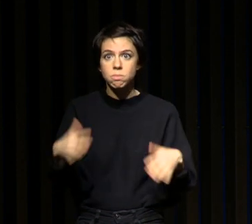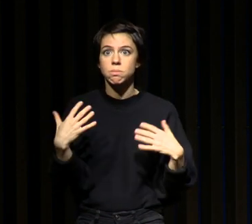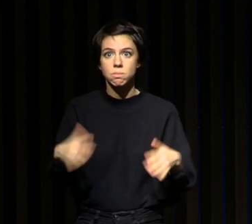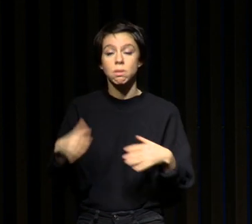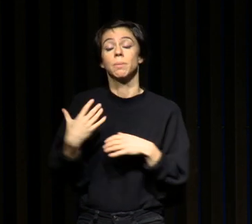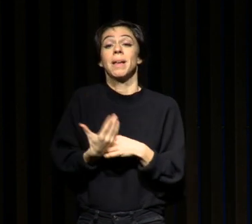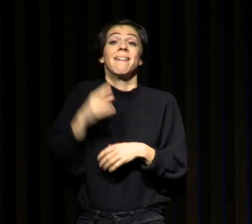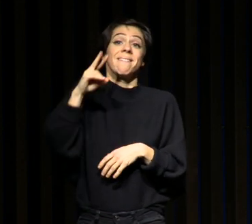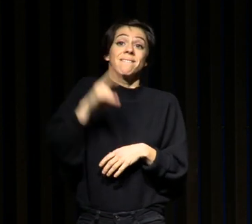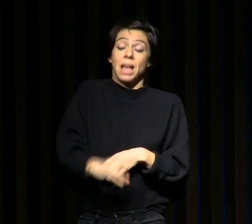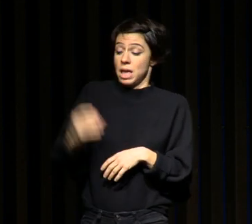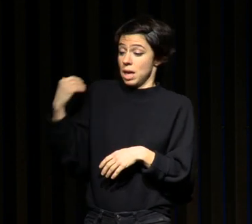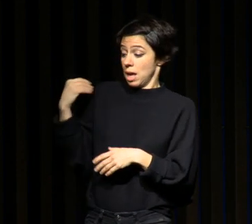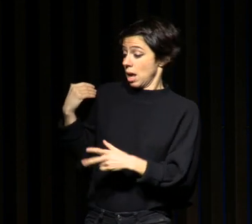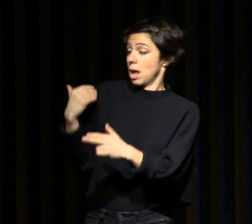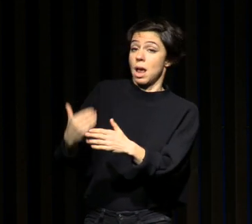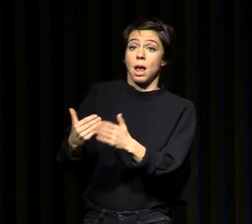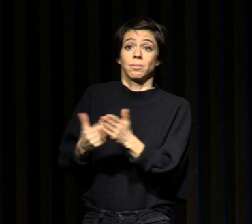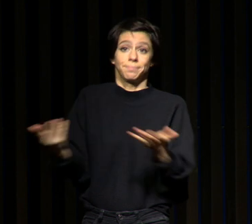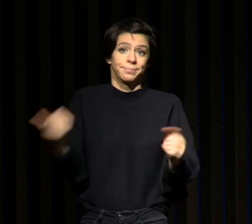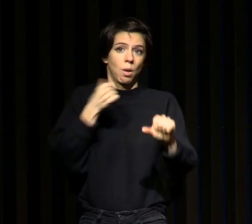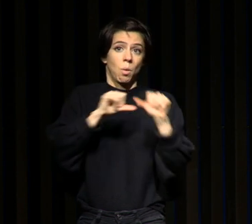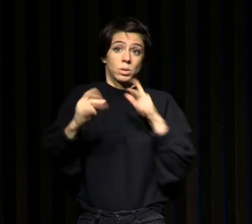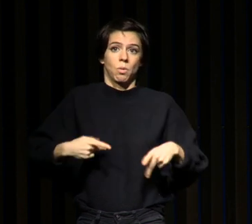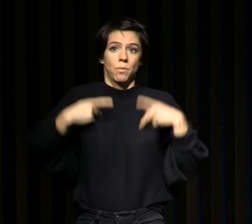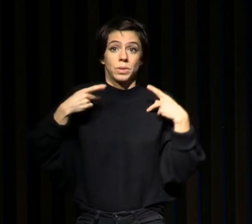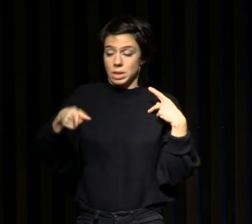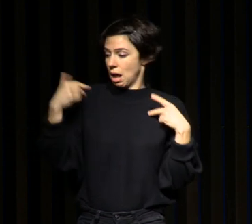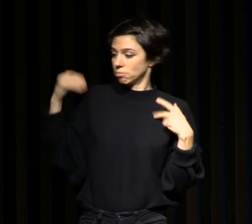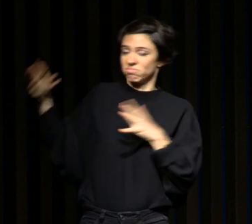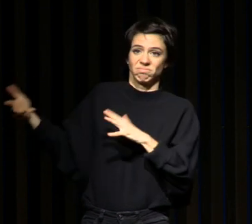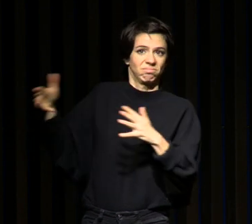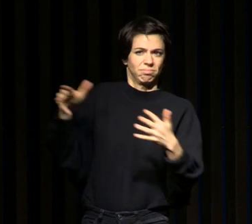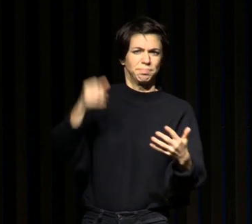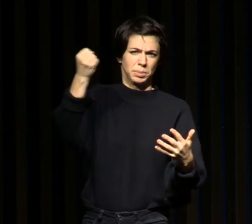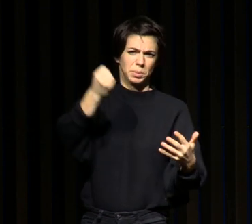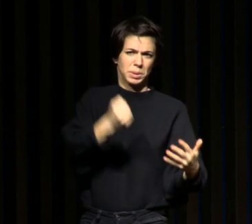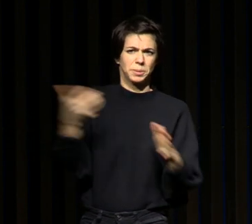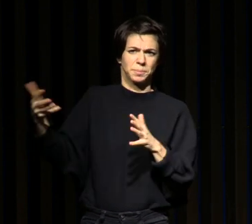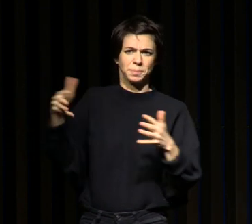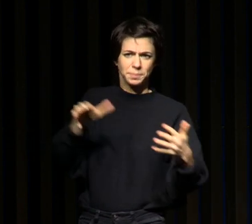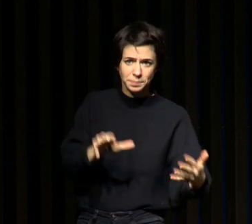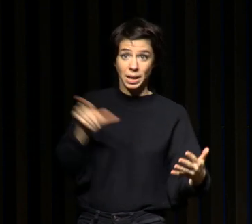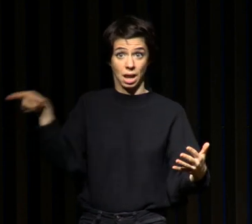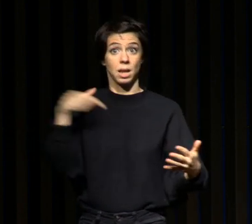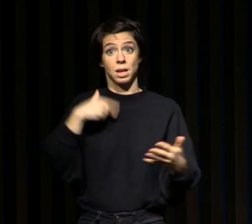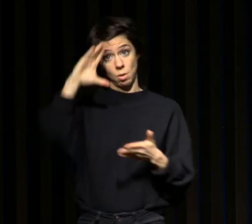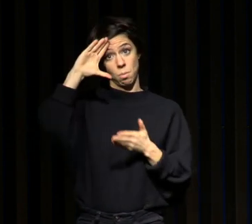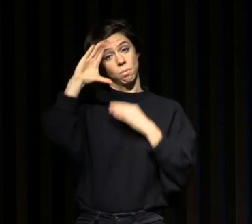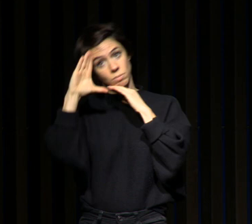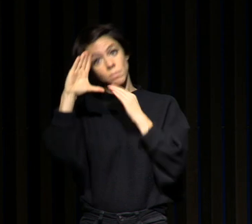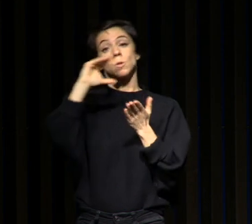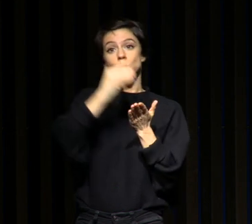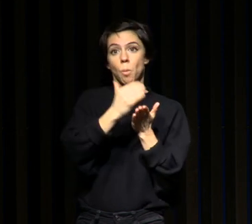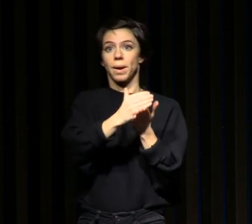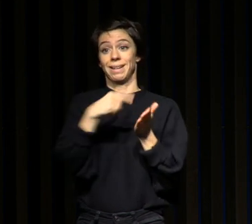une dégradation assez importante des conditions de vie et en particulier une augmentation massive de la dette de sommeil. Alors,